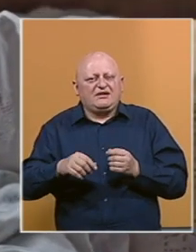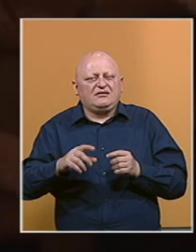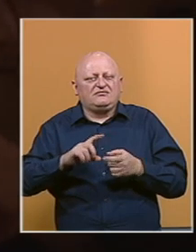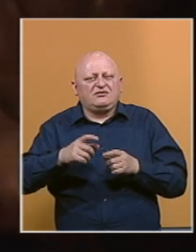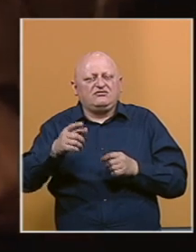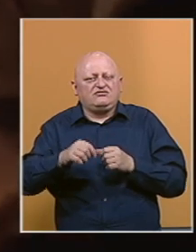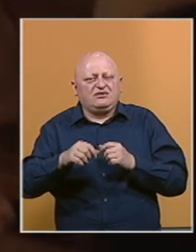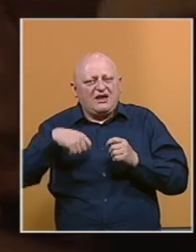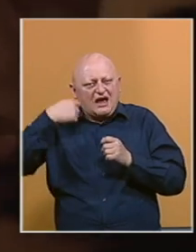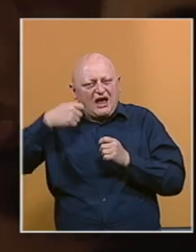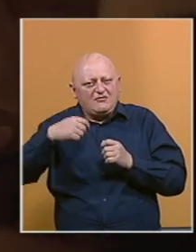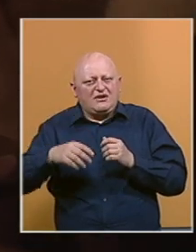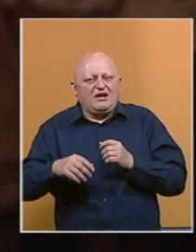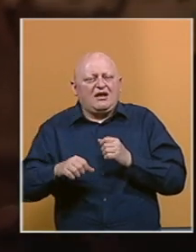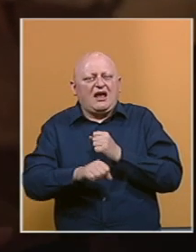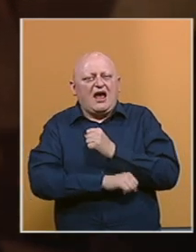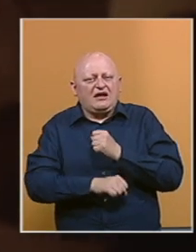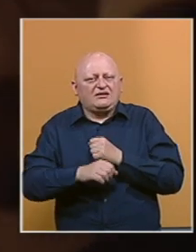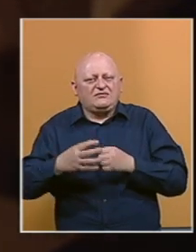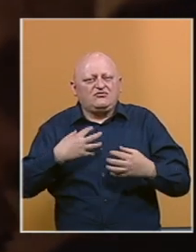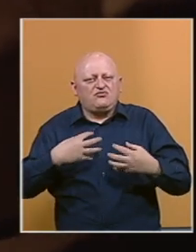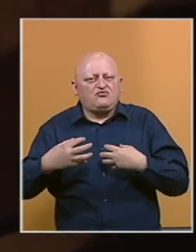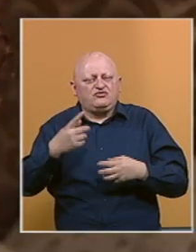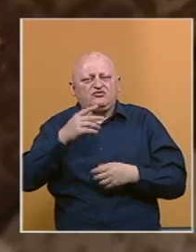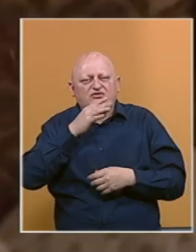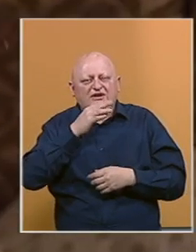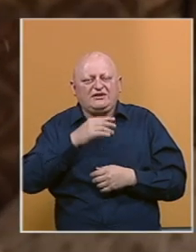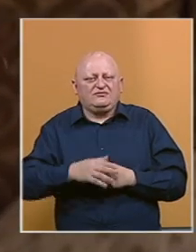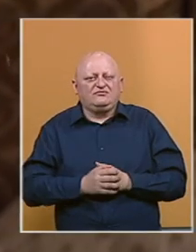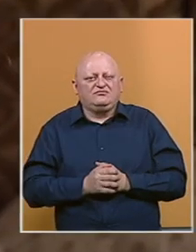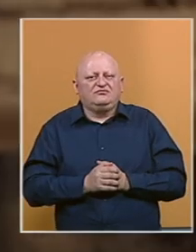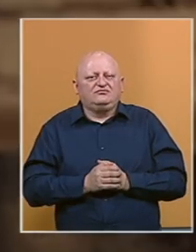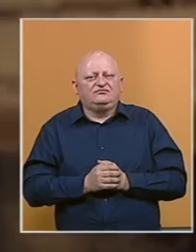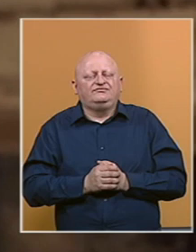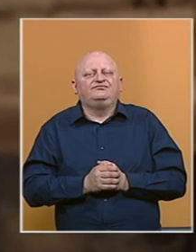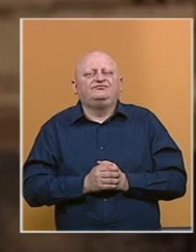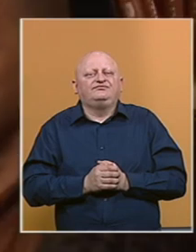na predmetu kamera na Akademiji Scenskih umjetnosti u Sarajev.